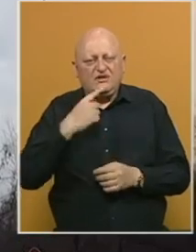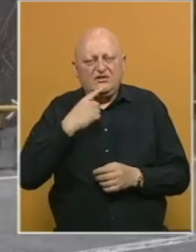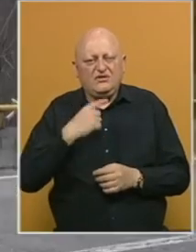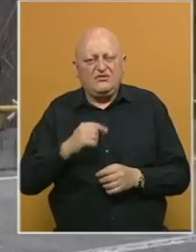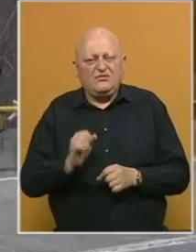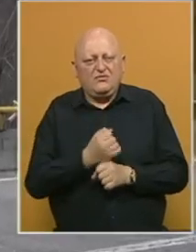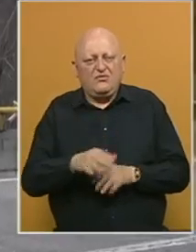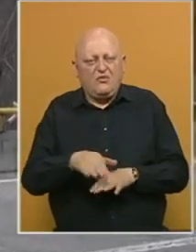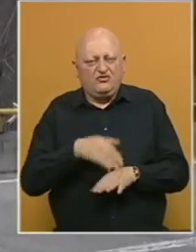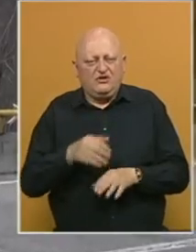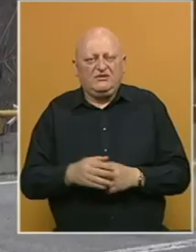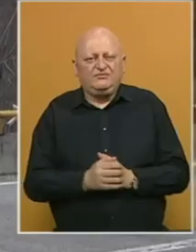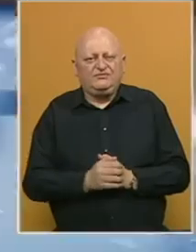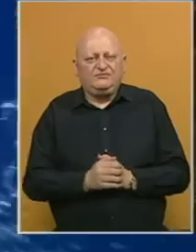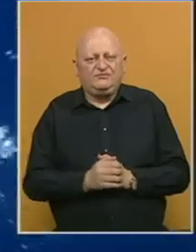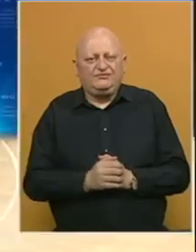rekonstrukcija u toku.